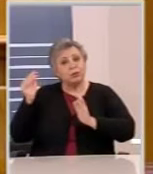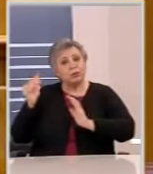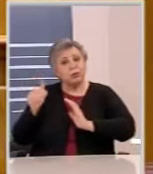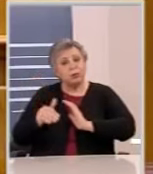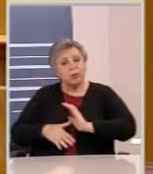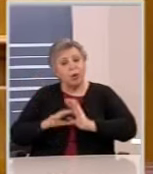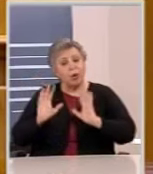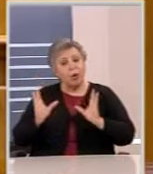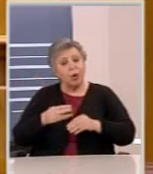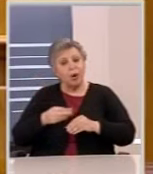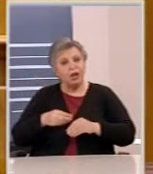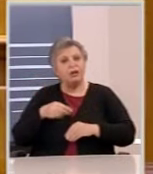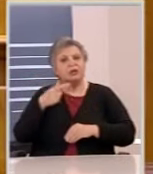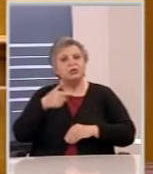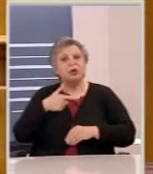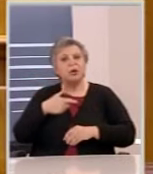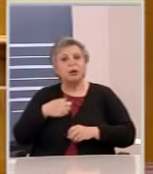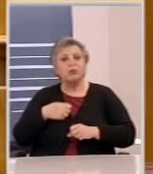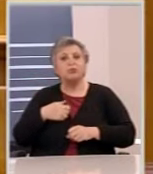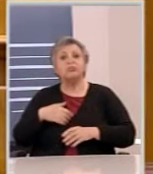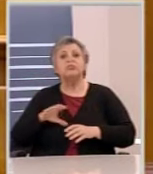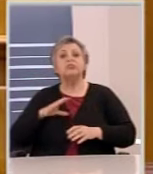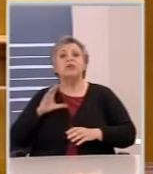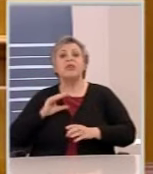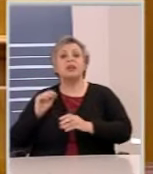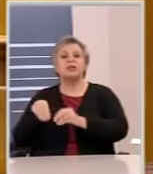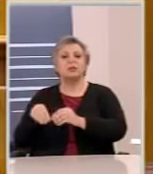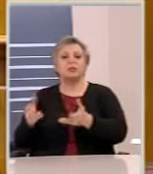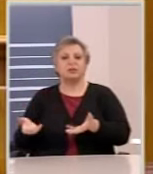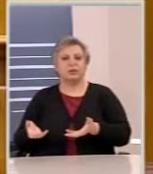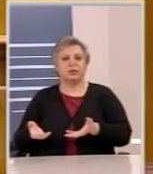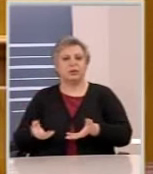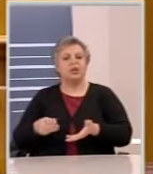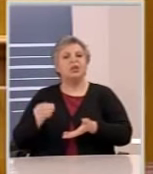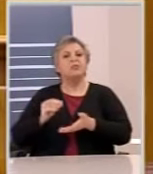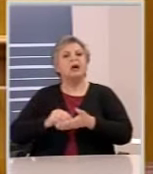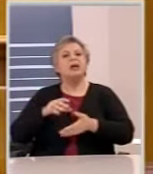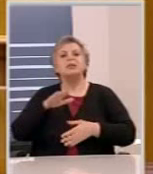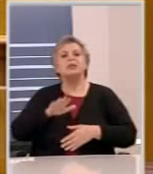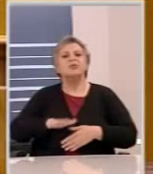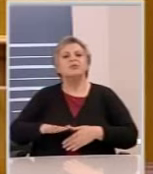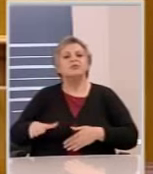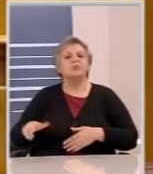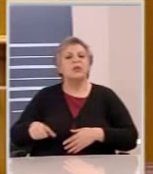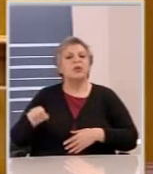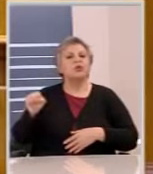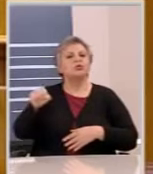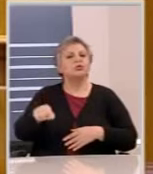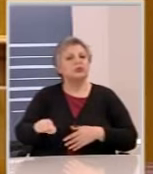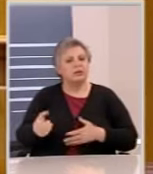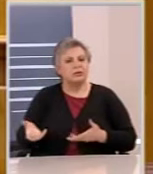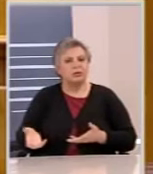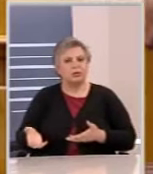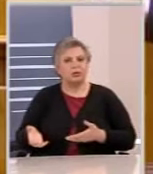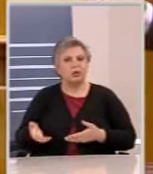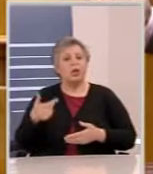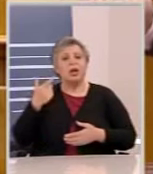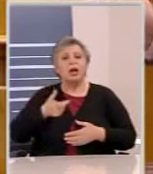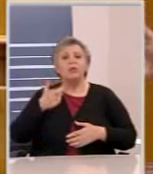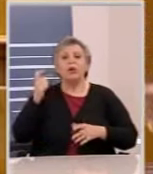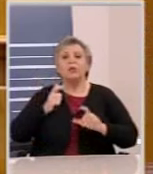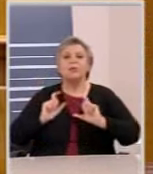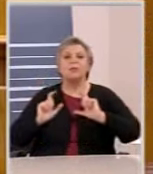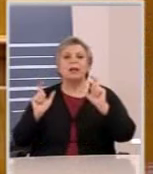παιδικούς σταθμούς. Θα καταψηφίσετε το επίδομα το οικογενειακό στο πρώτο και στο δεύτερο τέκνο. Όλα θα τα